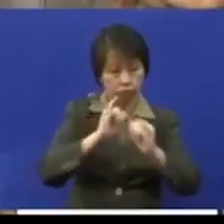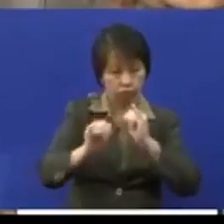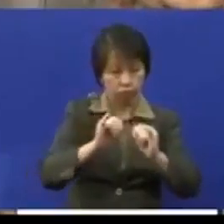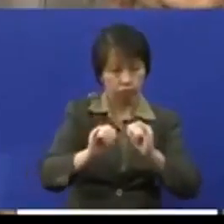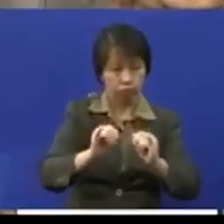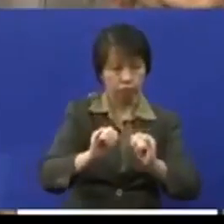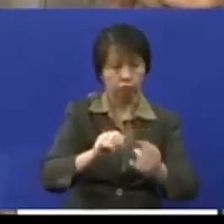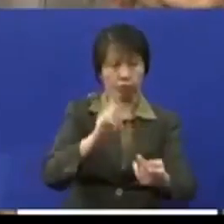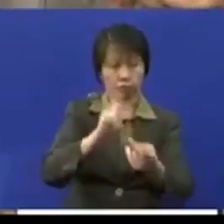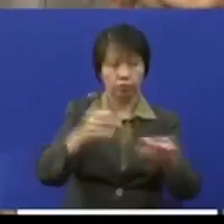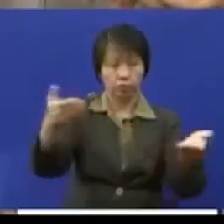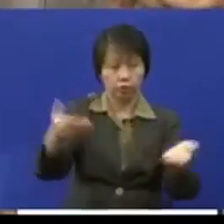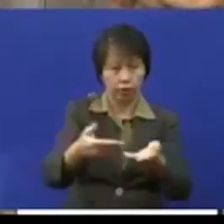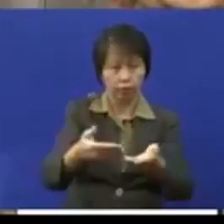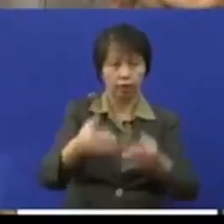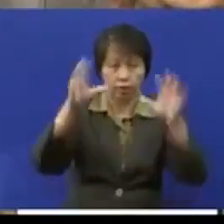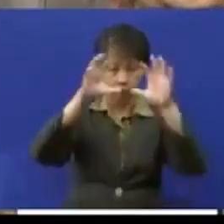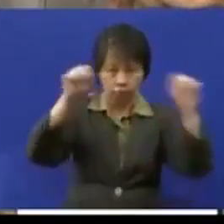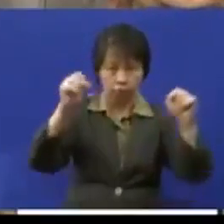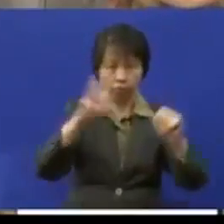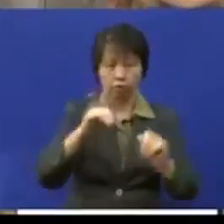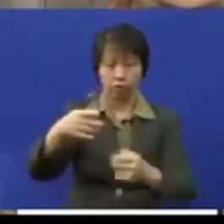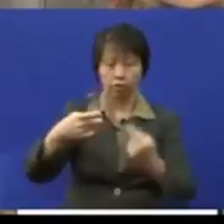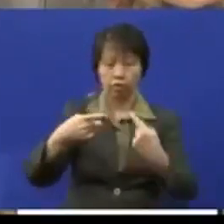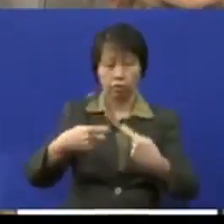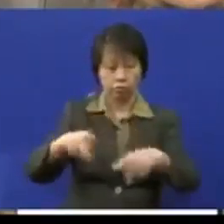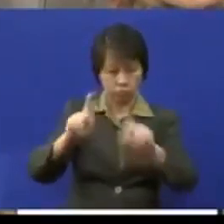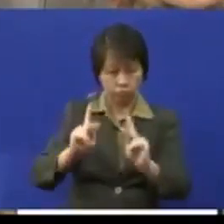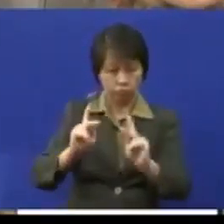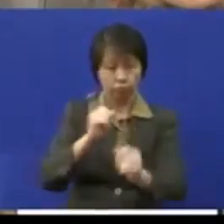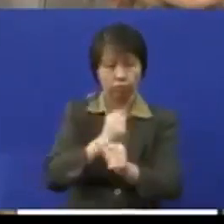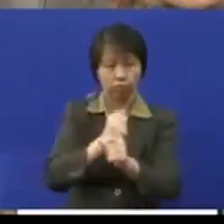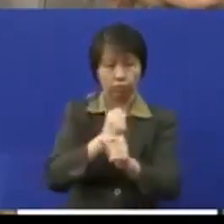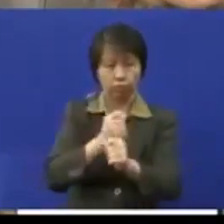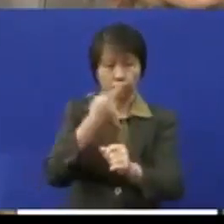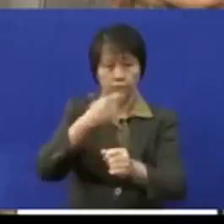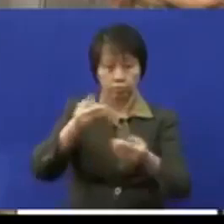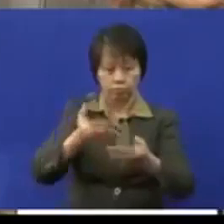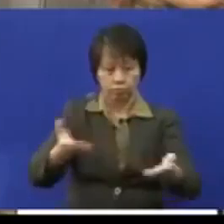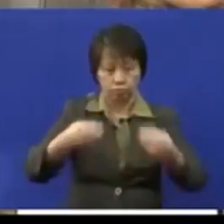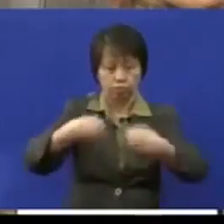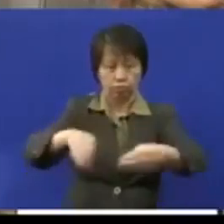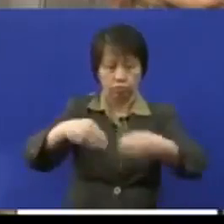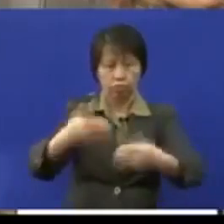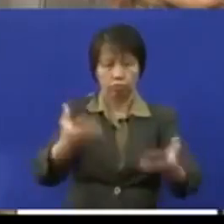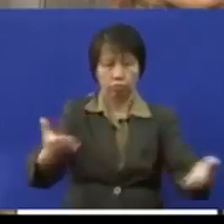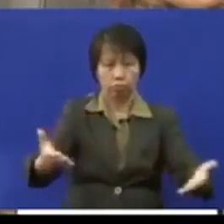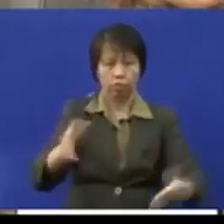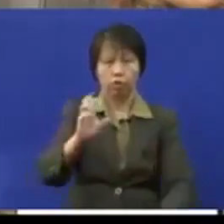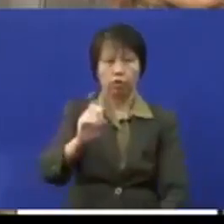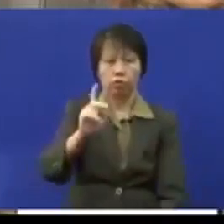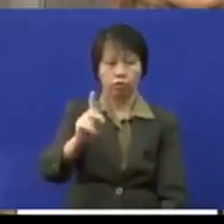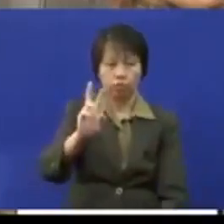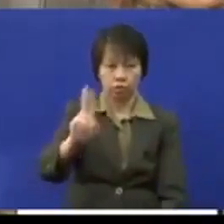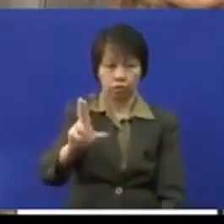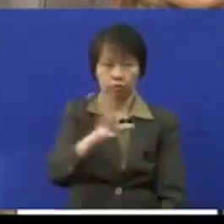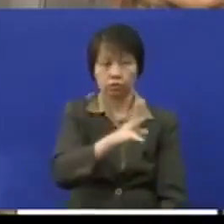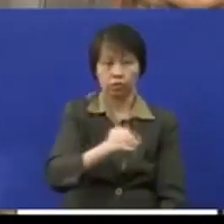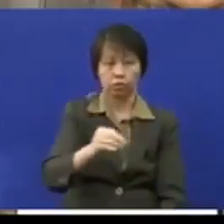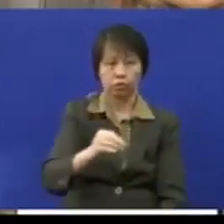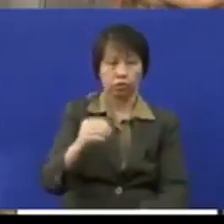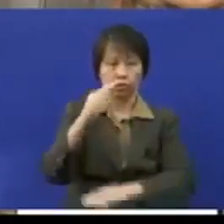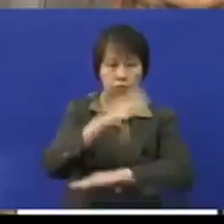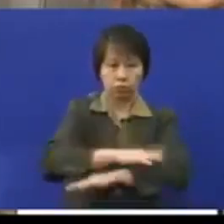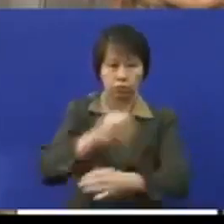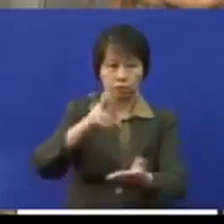suai kenal majikan dan potensi pekerja platform pemasaran produk-produk yang dihasilkan oleh OKU serta kaunter